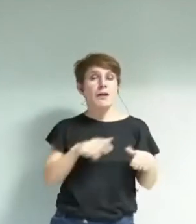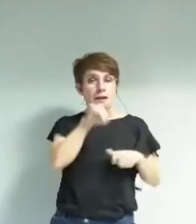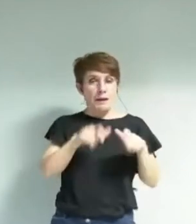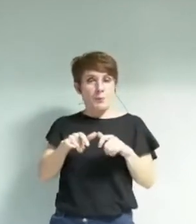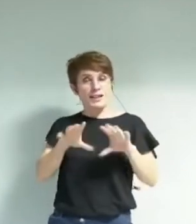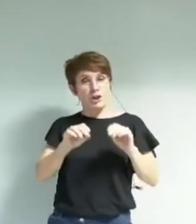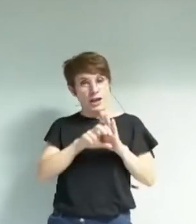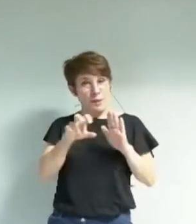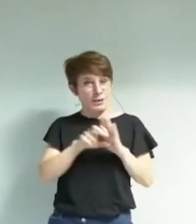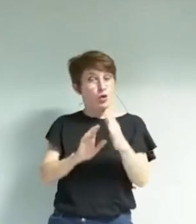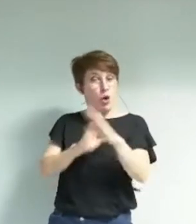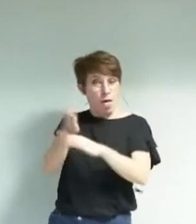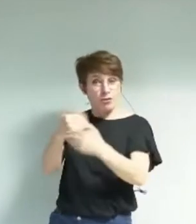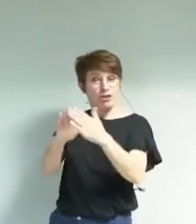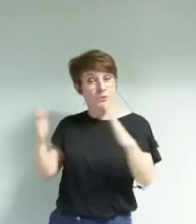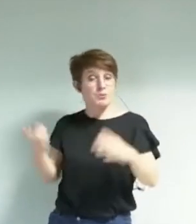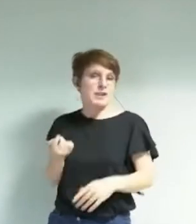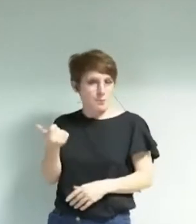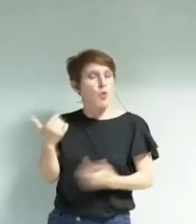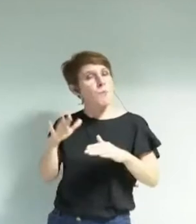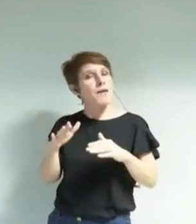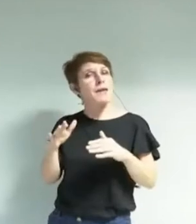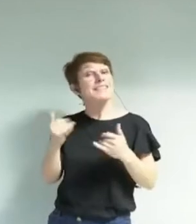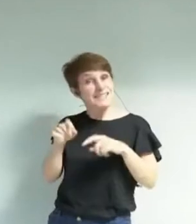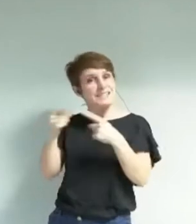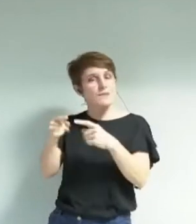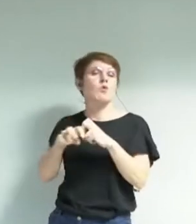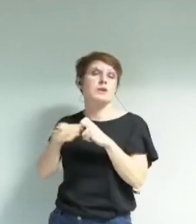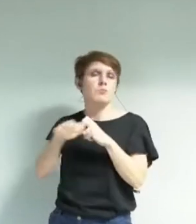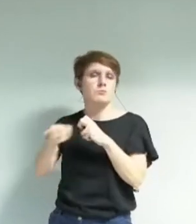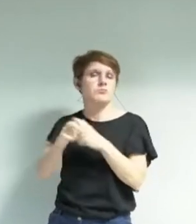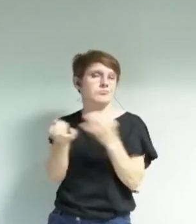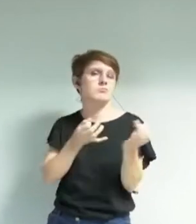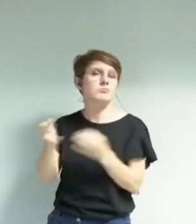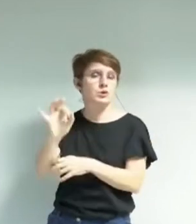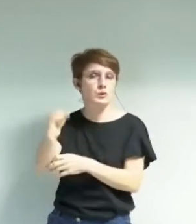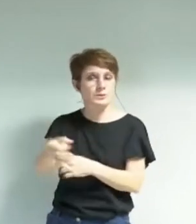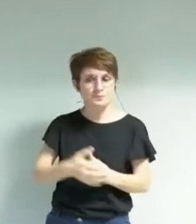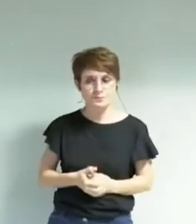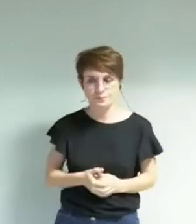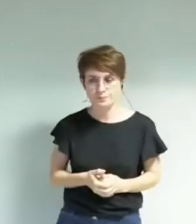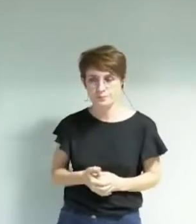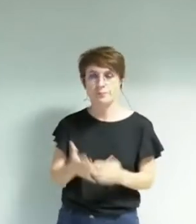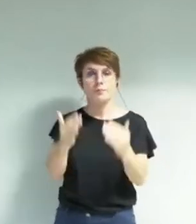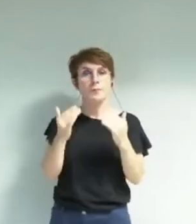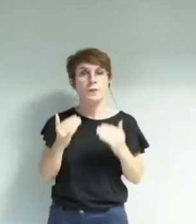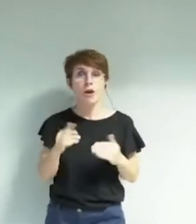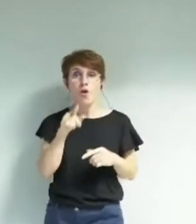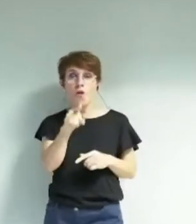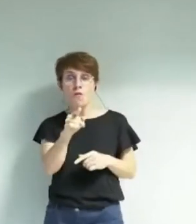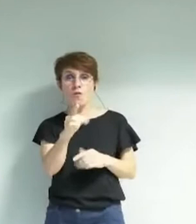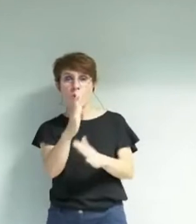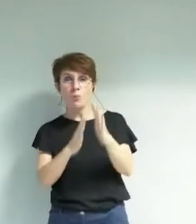bibliothèques, mais ceux qui y vont, y vont souvent. Vous évoquez également le fait que seulement 28%